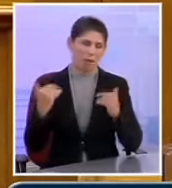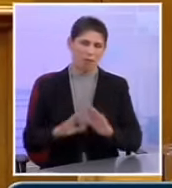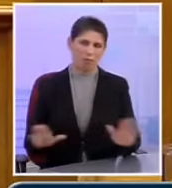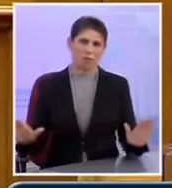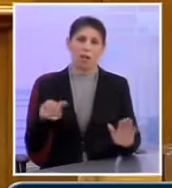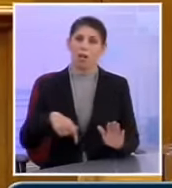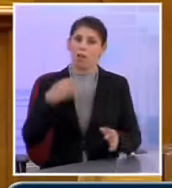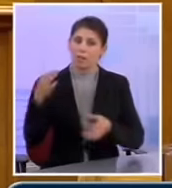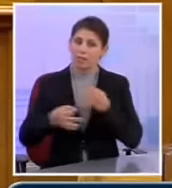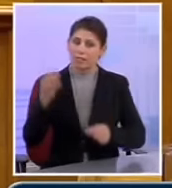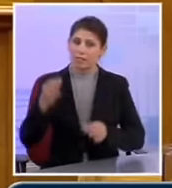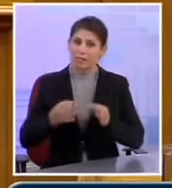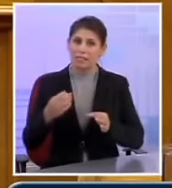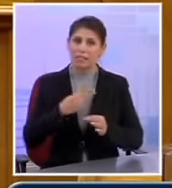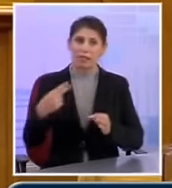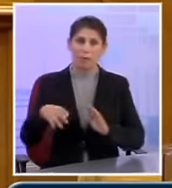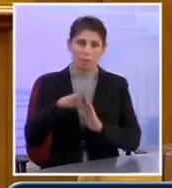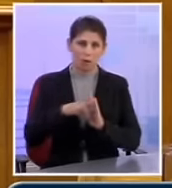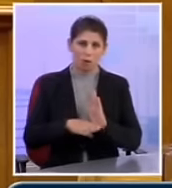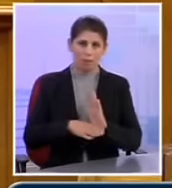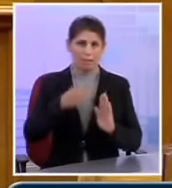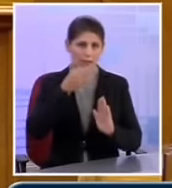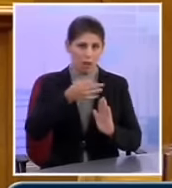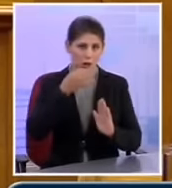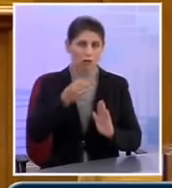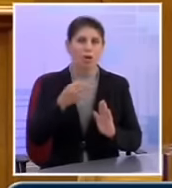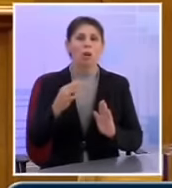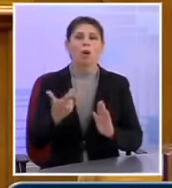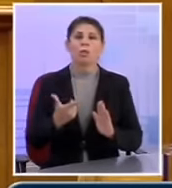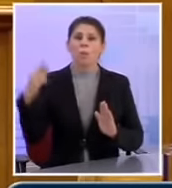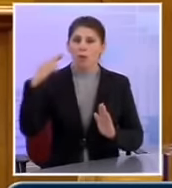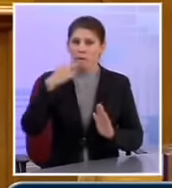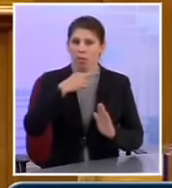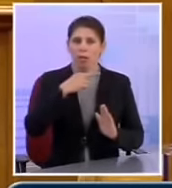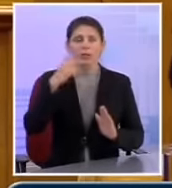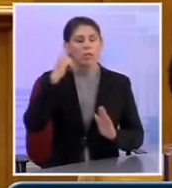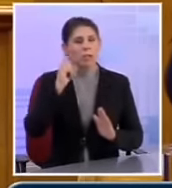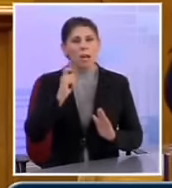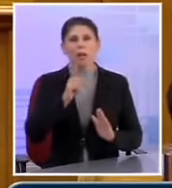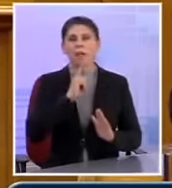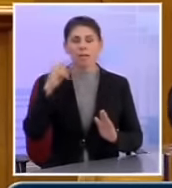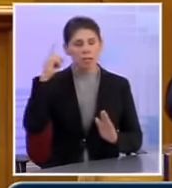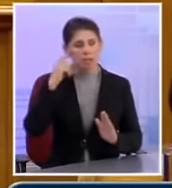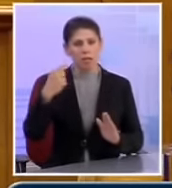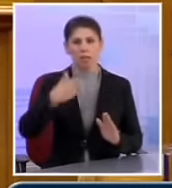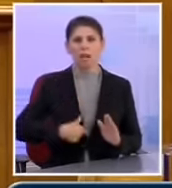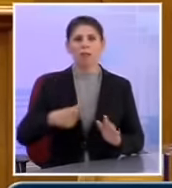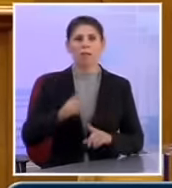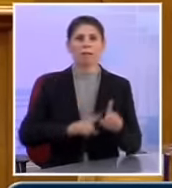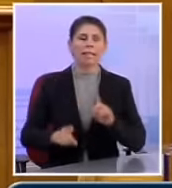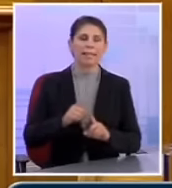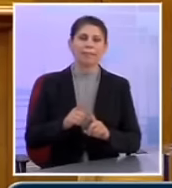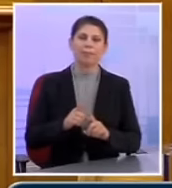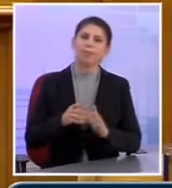στη συζήτηση για τις προγραμματικές δηλώσεις ότι ο Πρωθυπουργός ξέρει όπως ξέρω και εγώ ποια είναι η